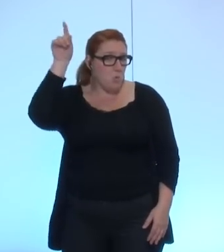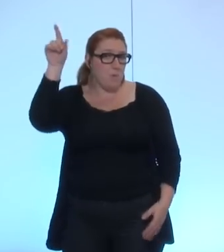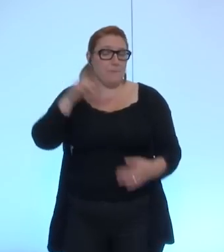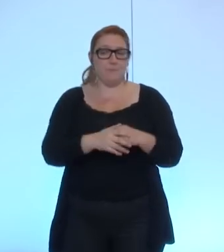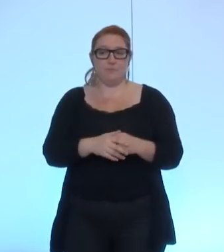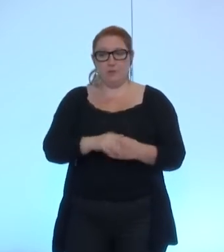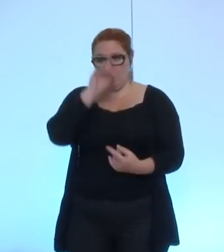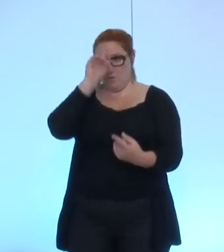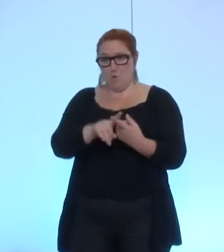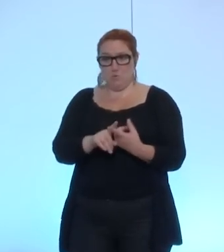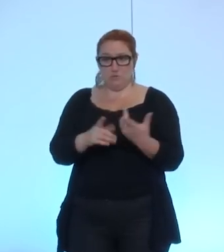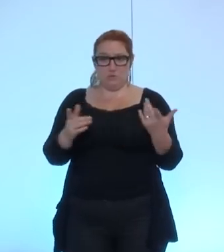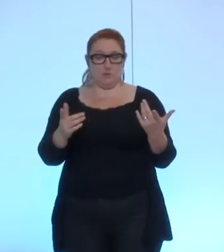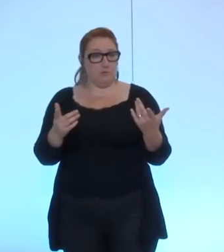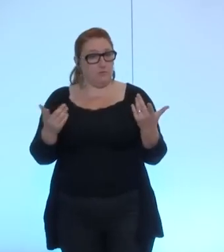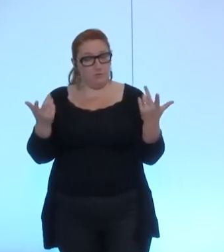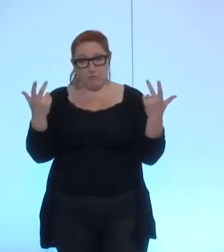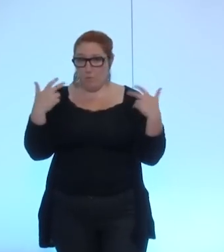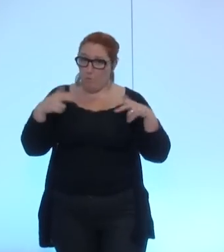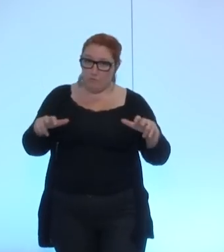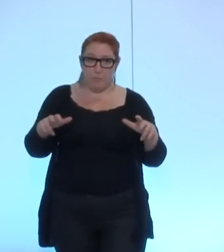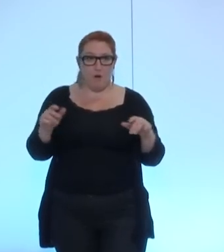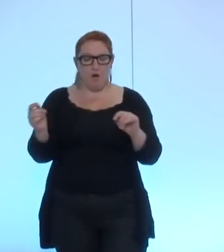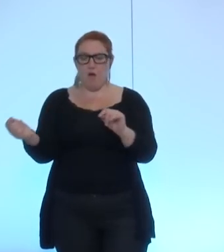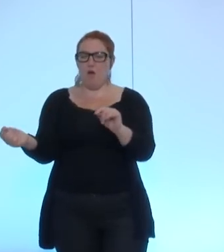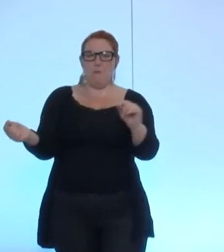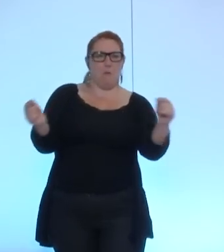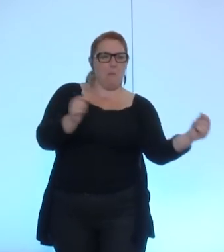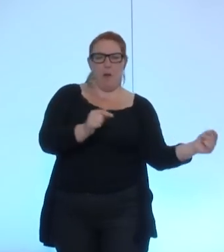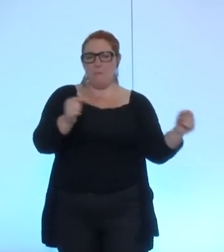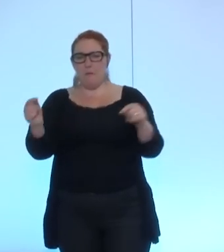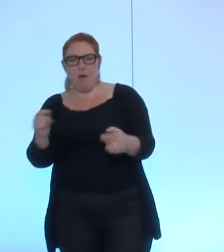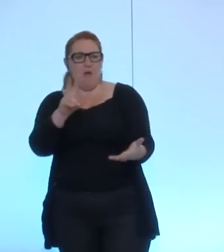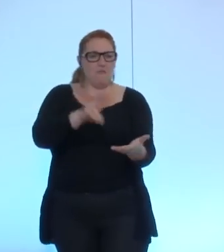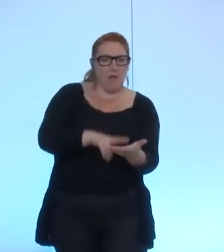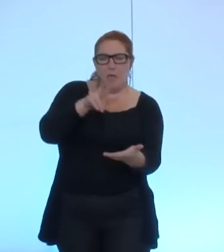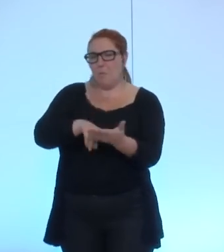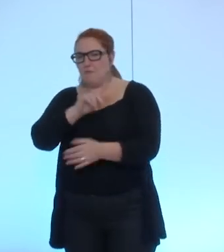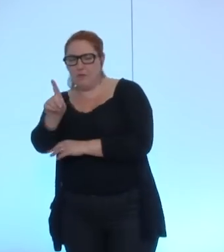afin de ne pas entamer le débat sur les faits mais